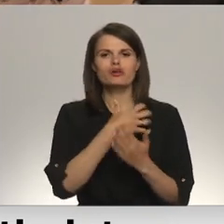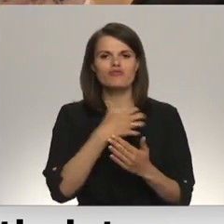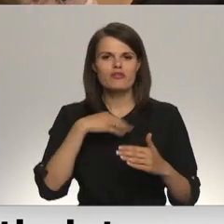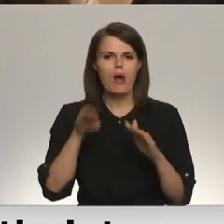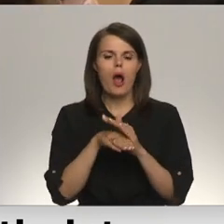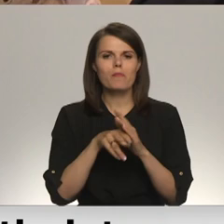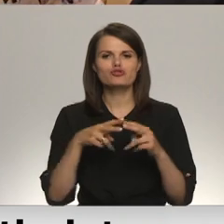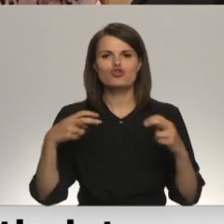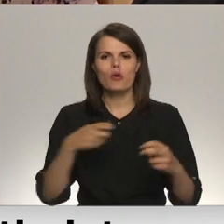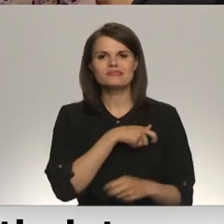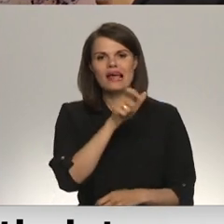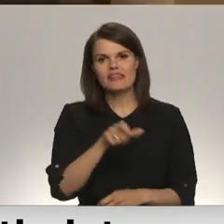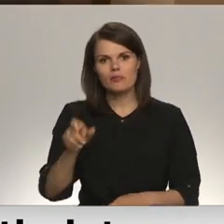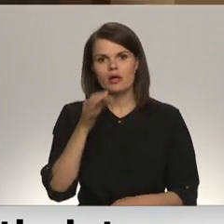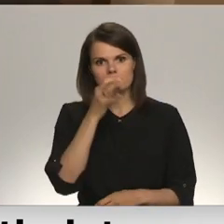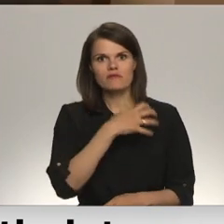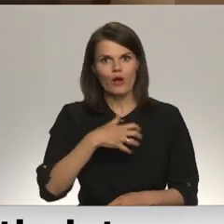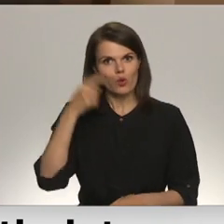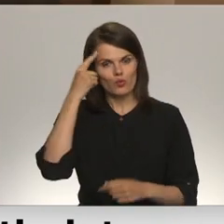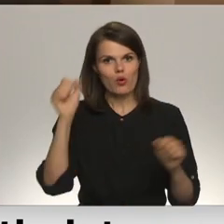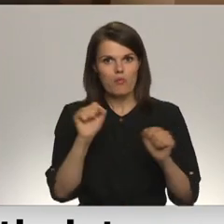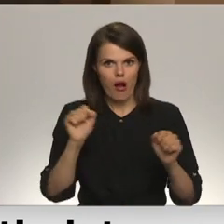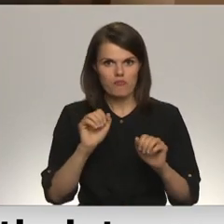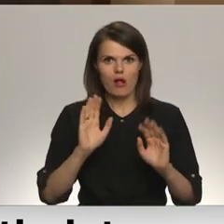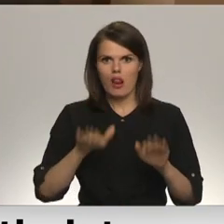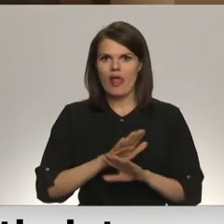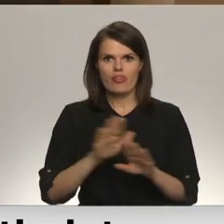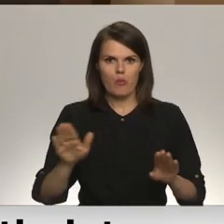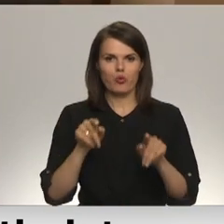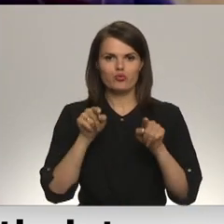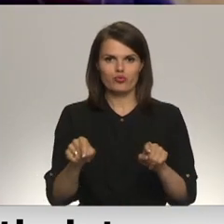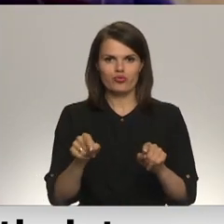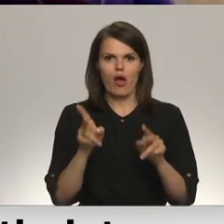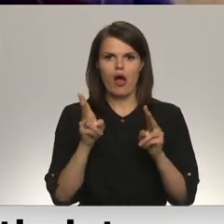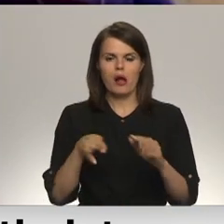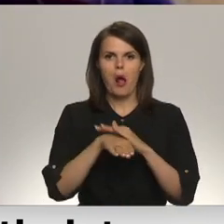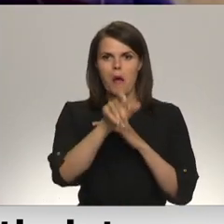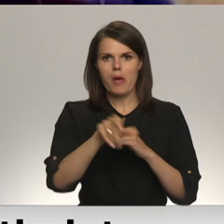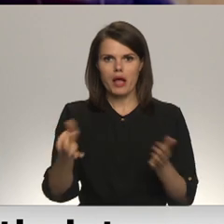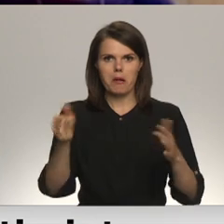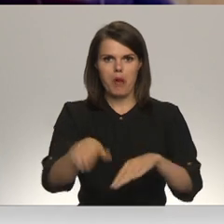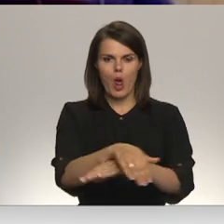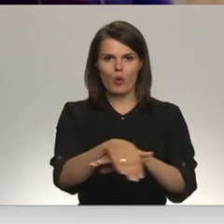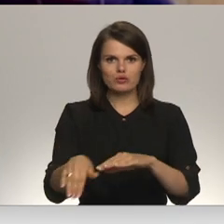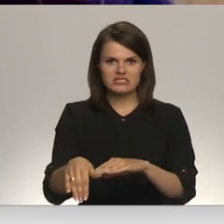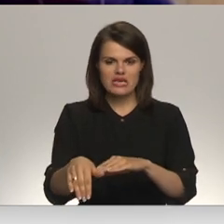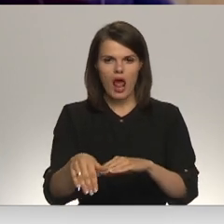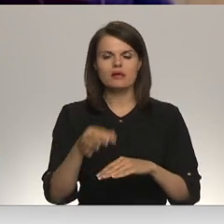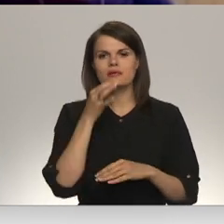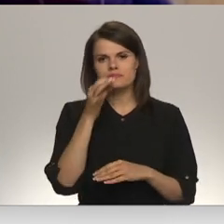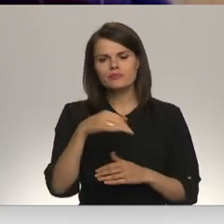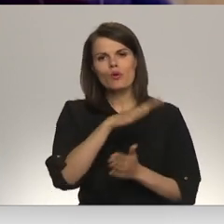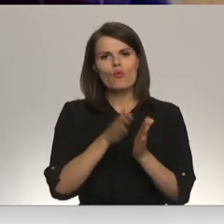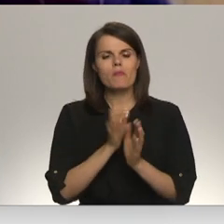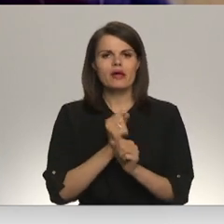jākādā, lai nav tā, pienāk brīdis, kad bēgļi paliek uz ielas. Mums kopīgi jāstrādā pie tā, lai šis pārējais periods